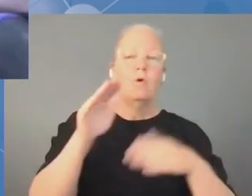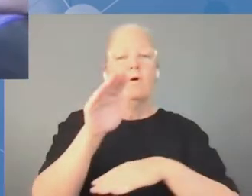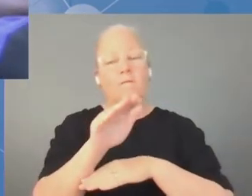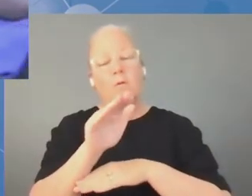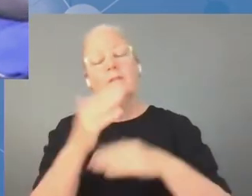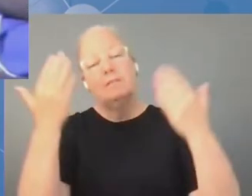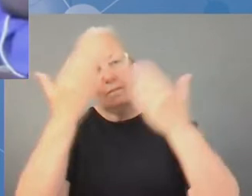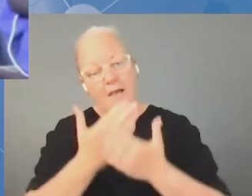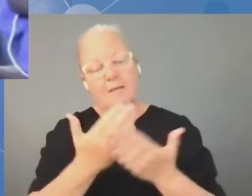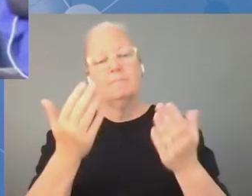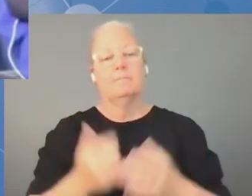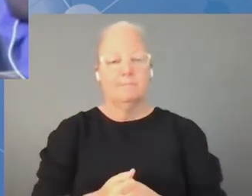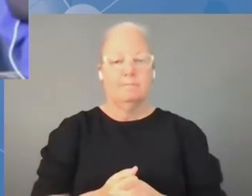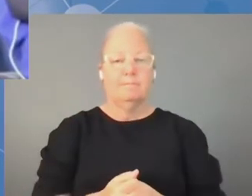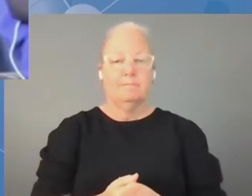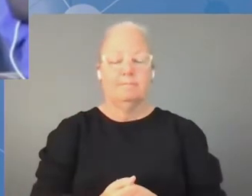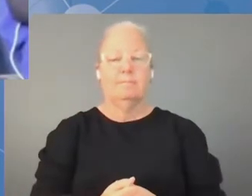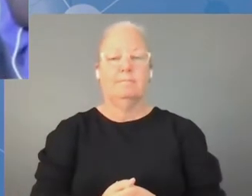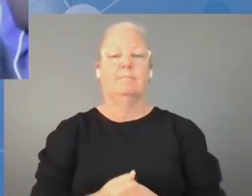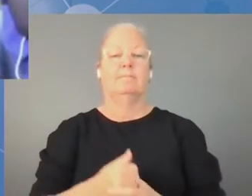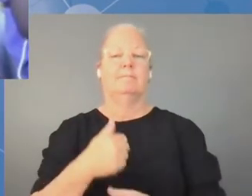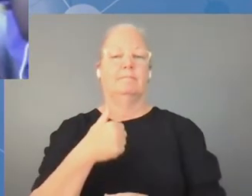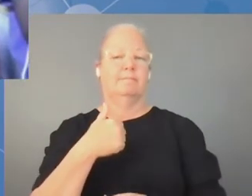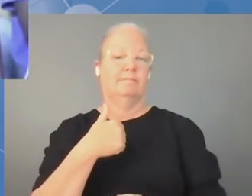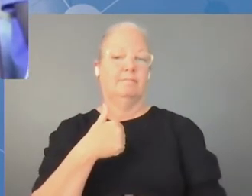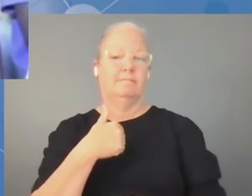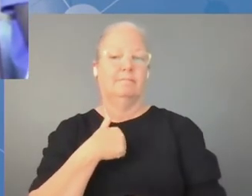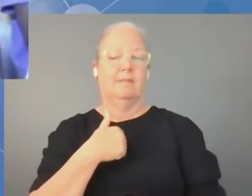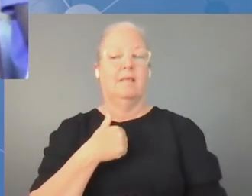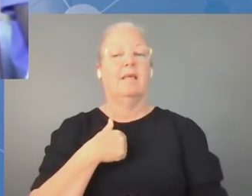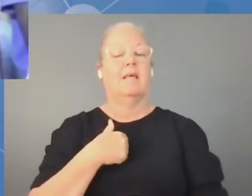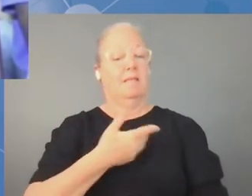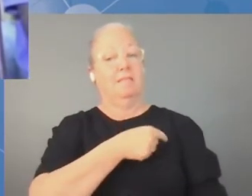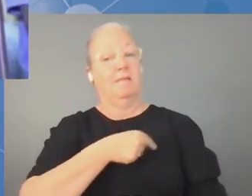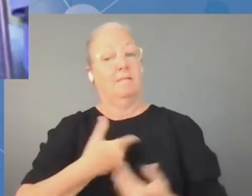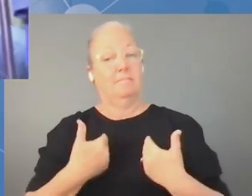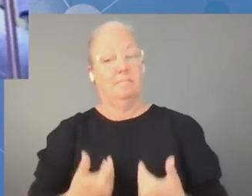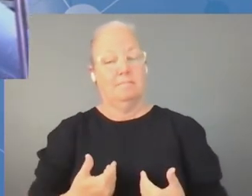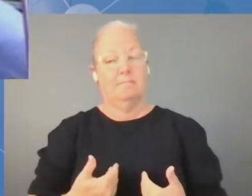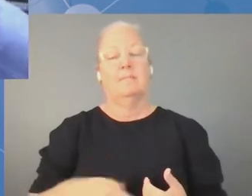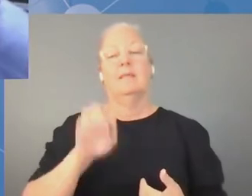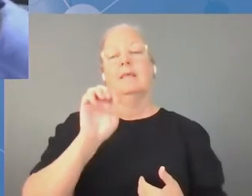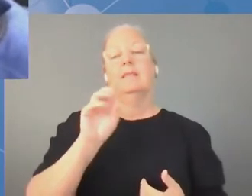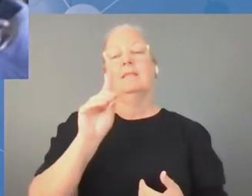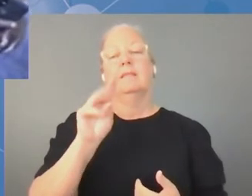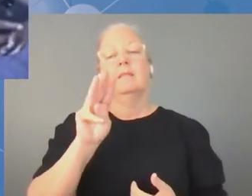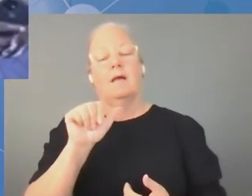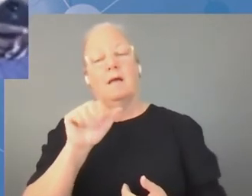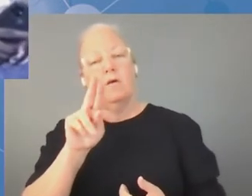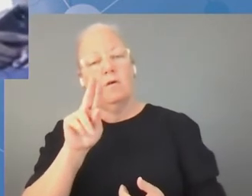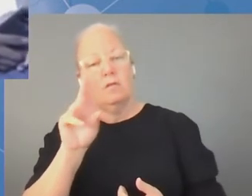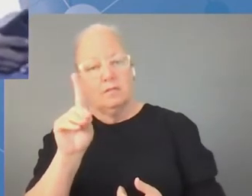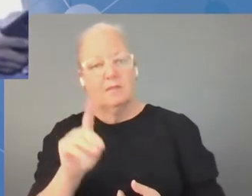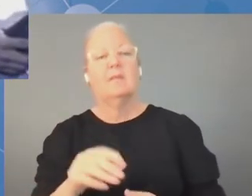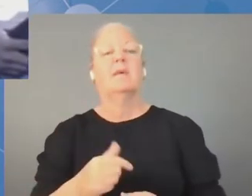dobry wieczór. Mam na imię Edward i reprezentuję jedną z uczelni